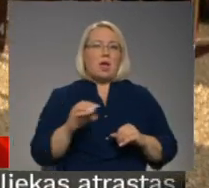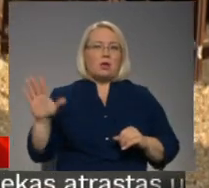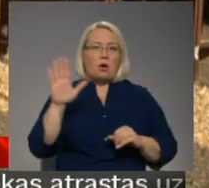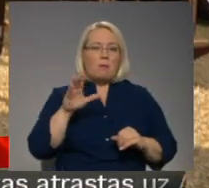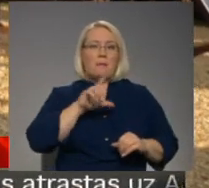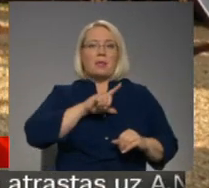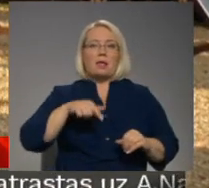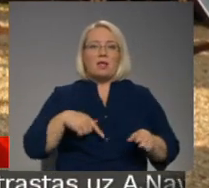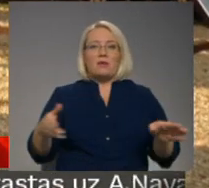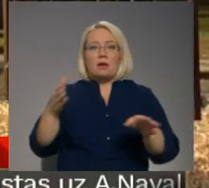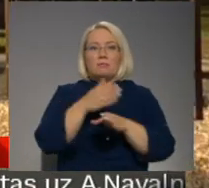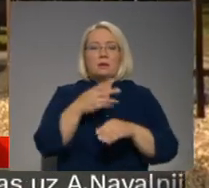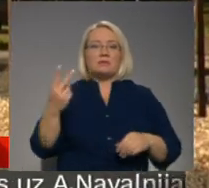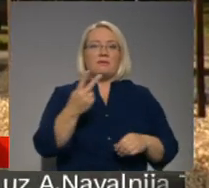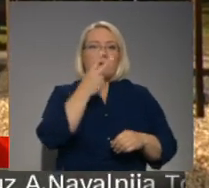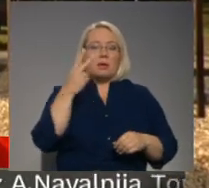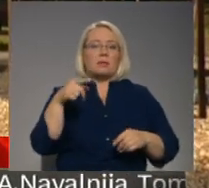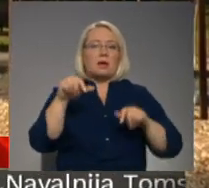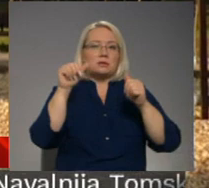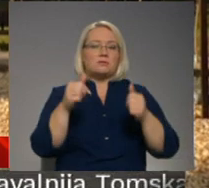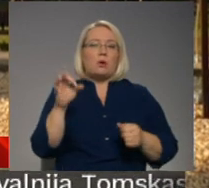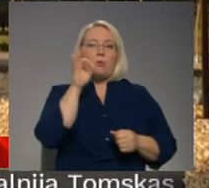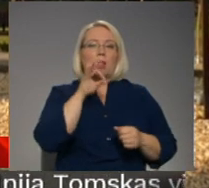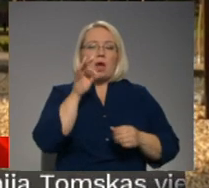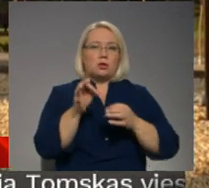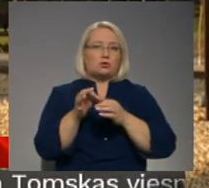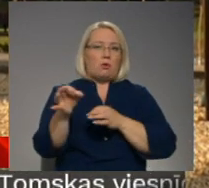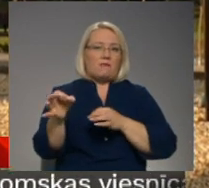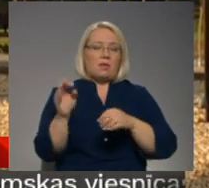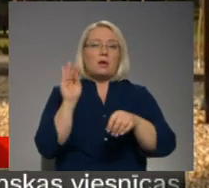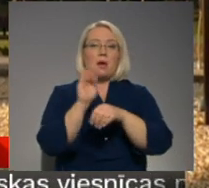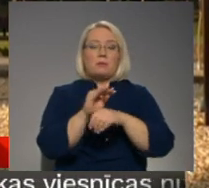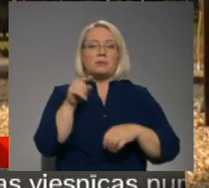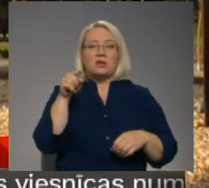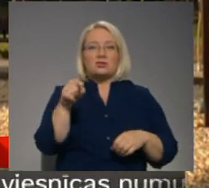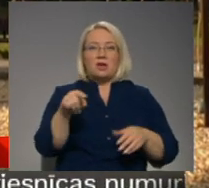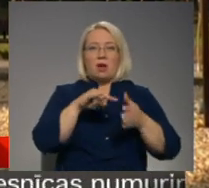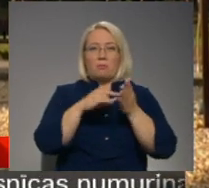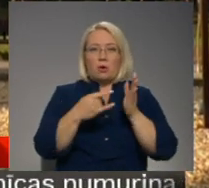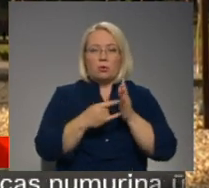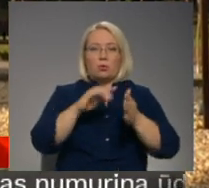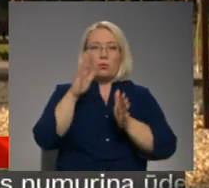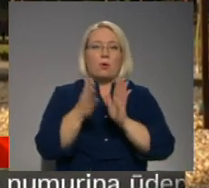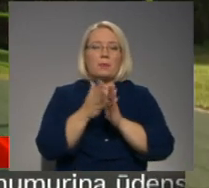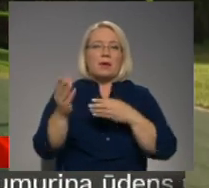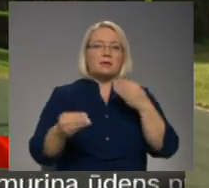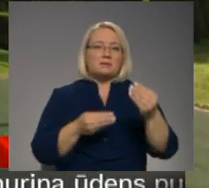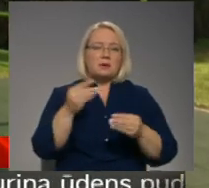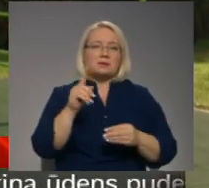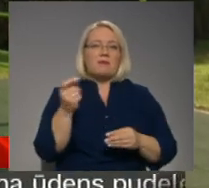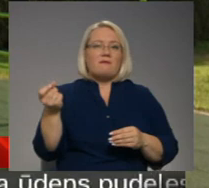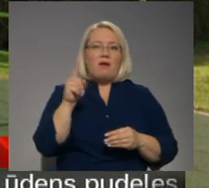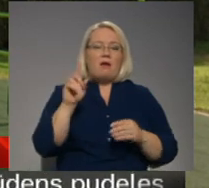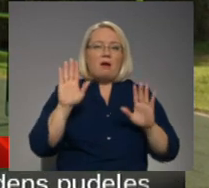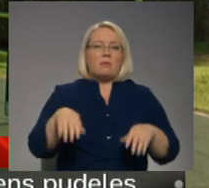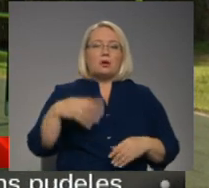Latvijā pirms diviem gadiem tāds izveidots olainas novadā. Jāpibilst gan, šajā pašā projektā, kur kopējās izmaksas ir nedaudz vairāk